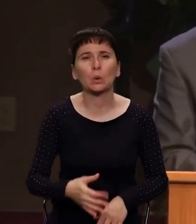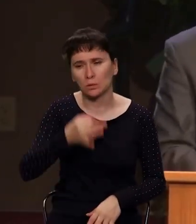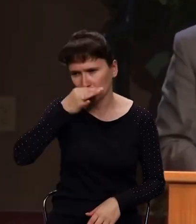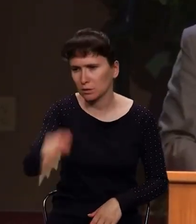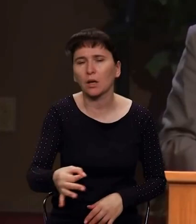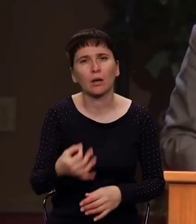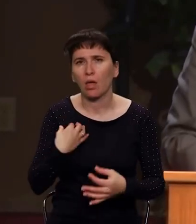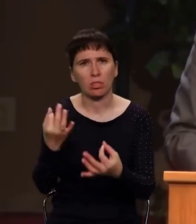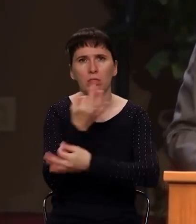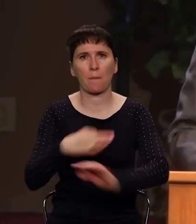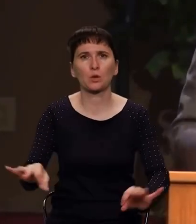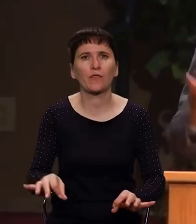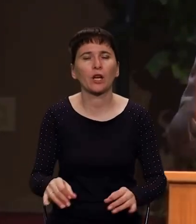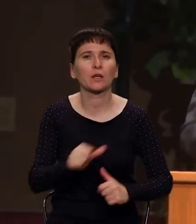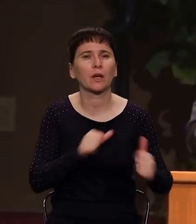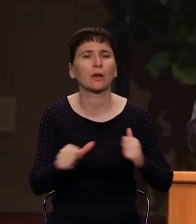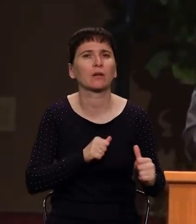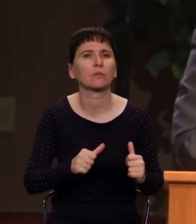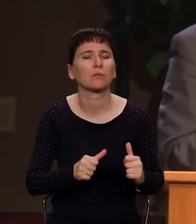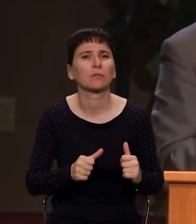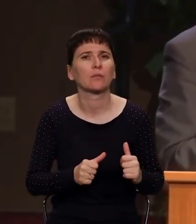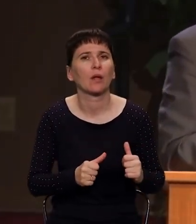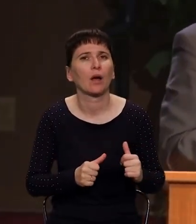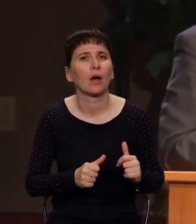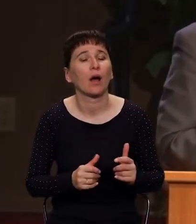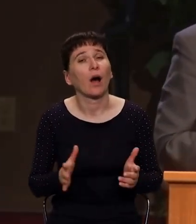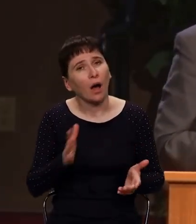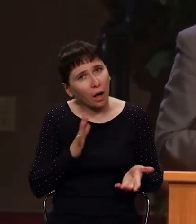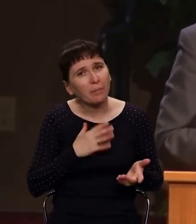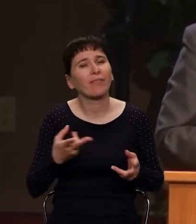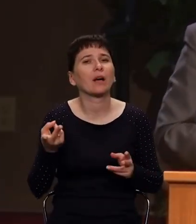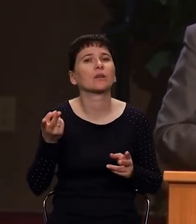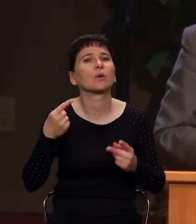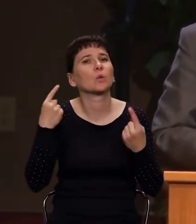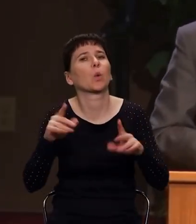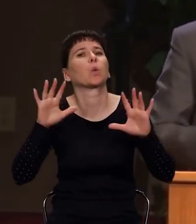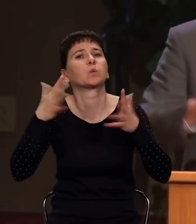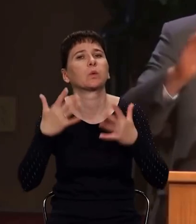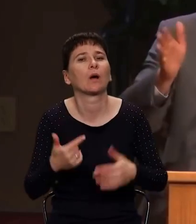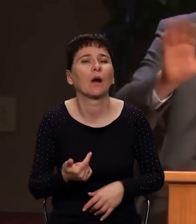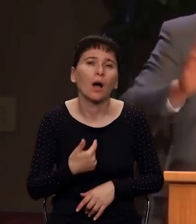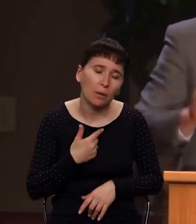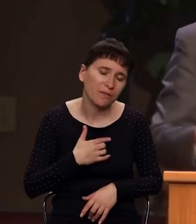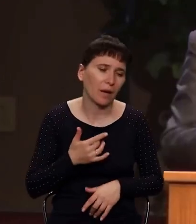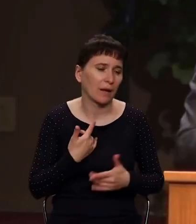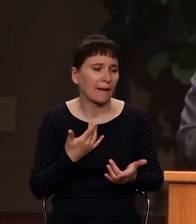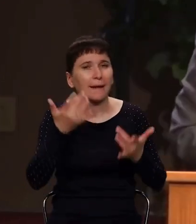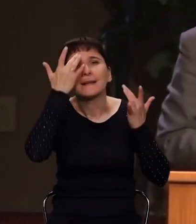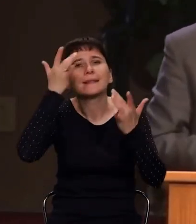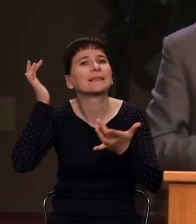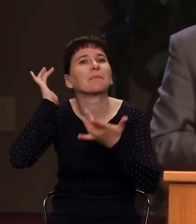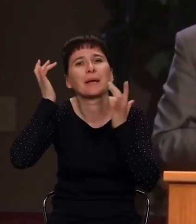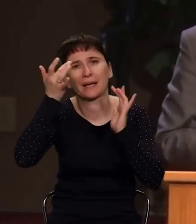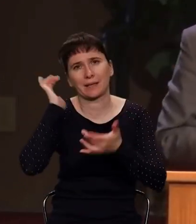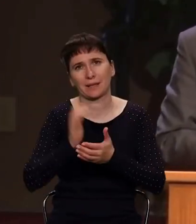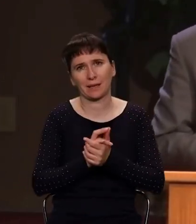причиной попустительства, друзья, может быть иногда лицеприятие, которое в нашей жизни происходит. Если кого-то я милую, а кого-то нет.